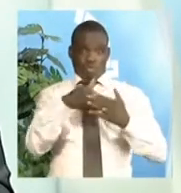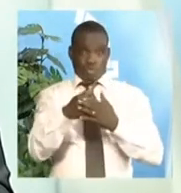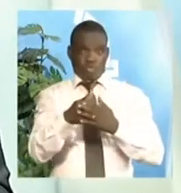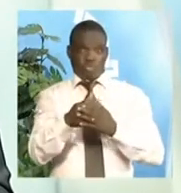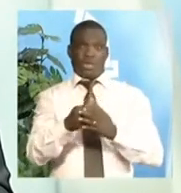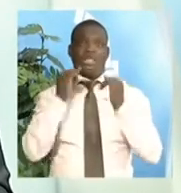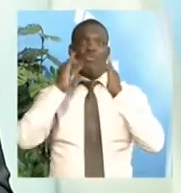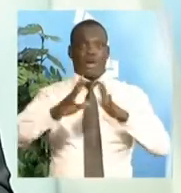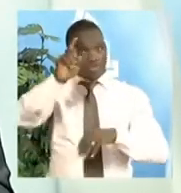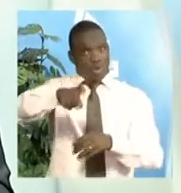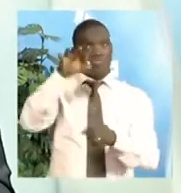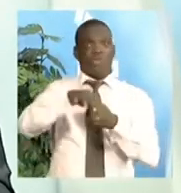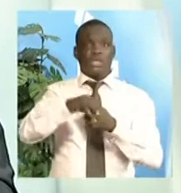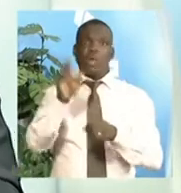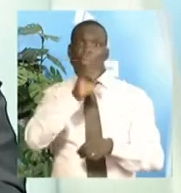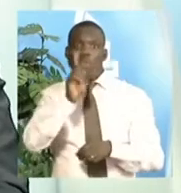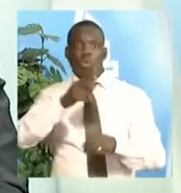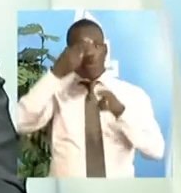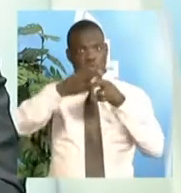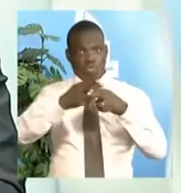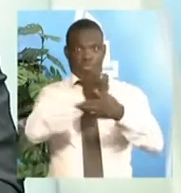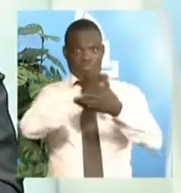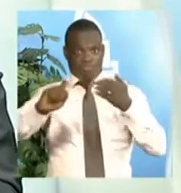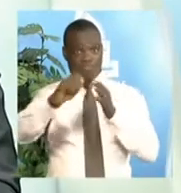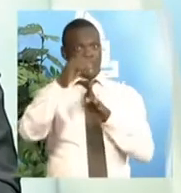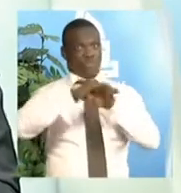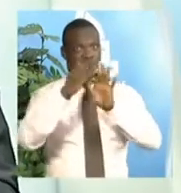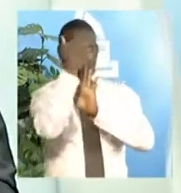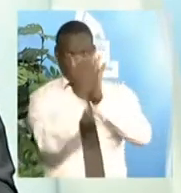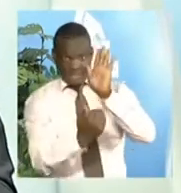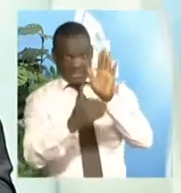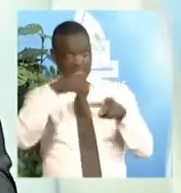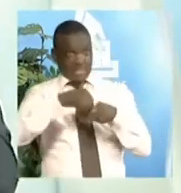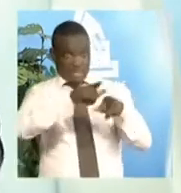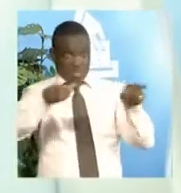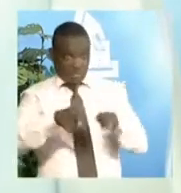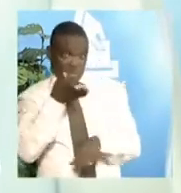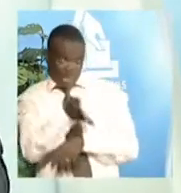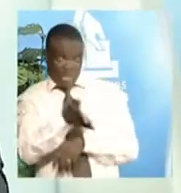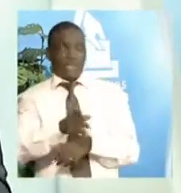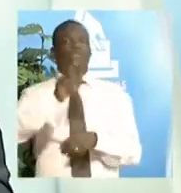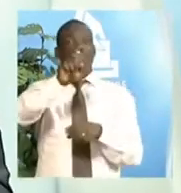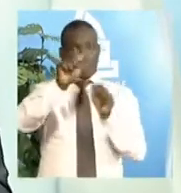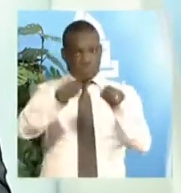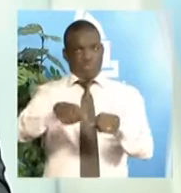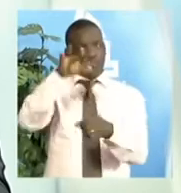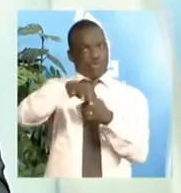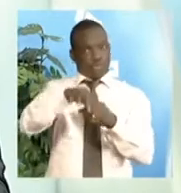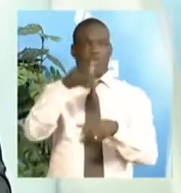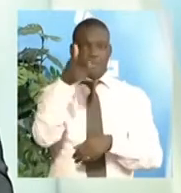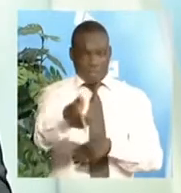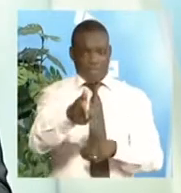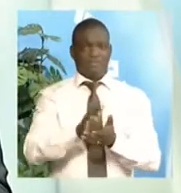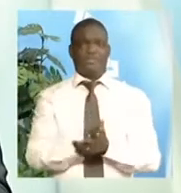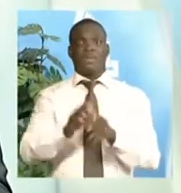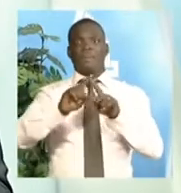inscrit. Quand vous vous inscrivez dans un lieu A, c'est dans ce lieu que vous pouvez voter. Mais